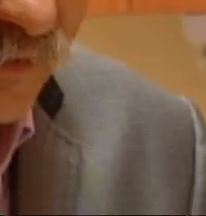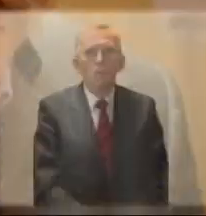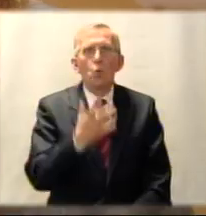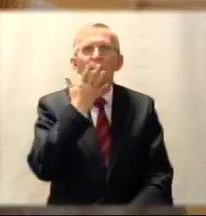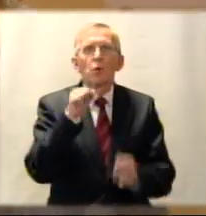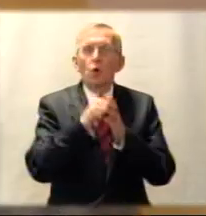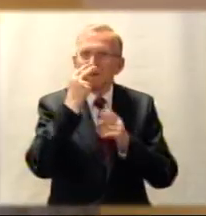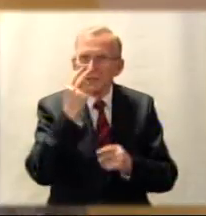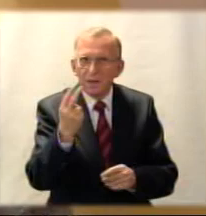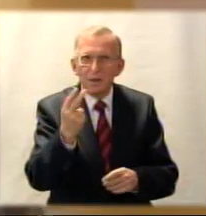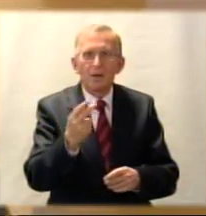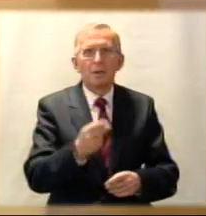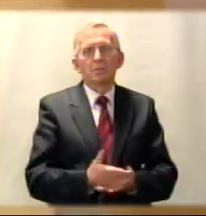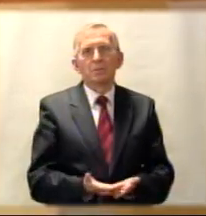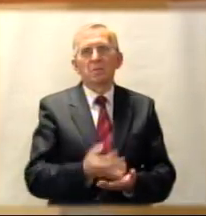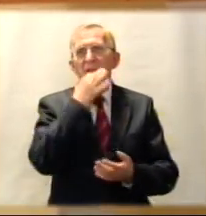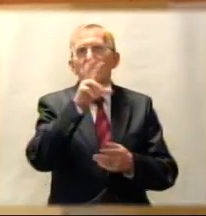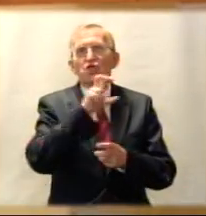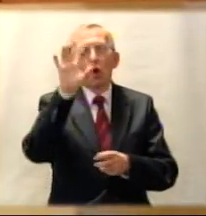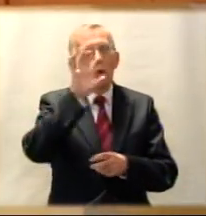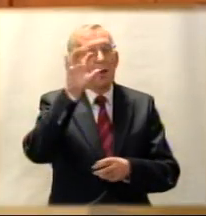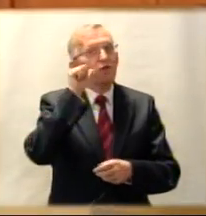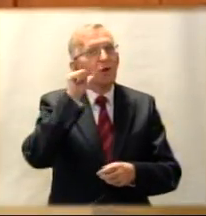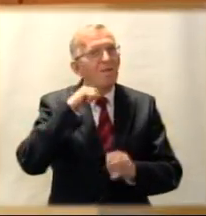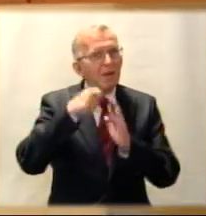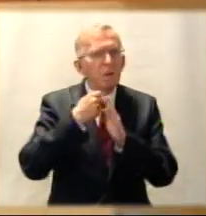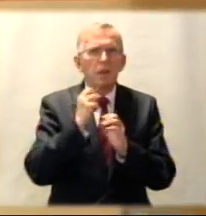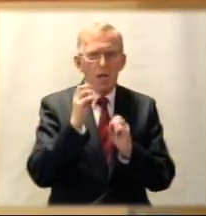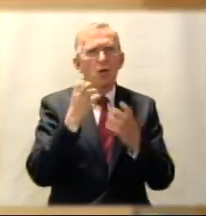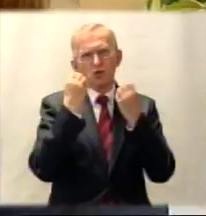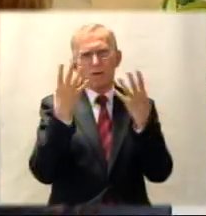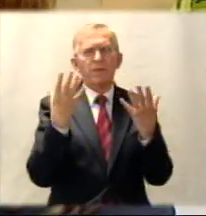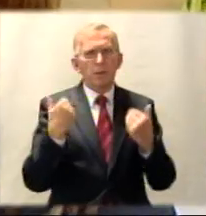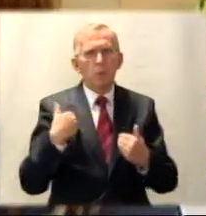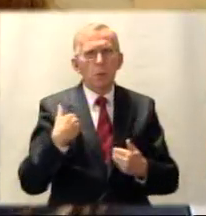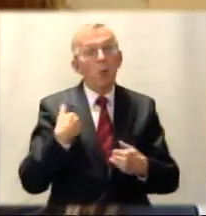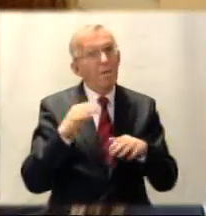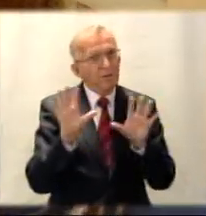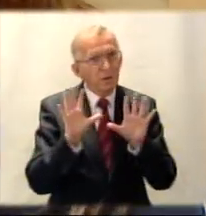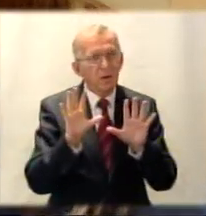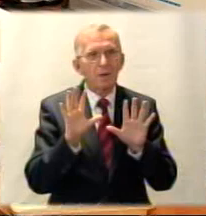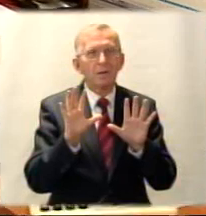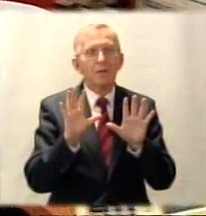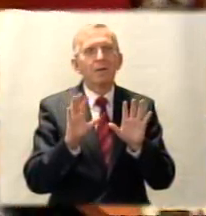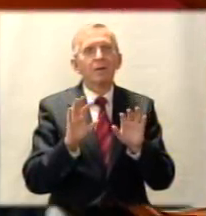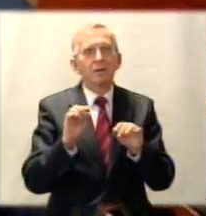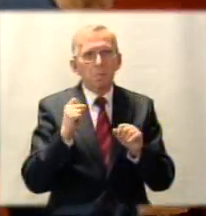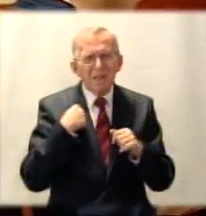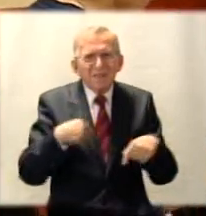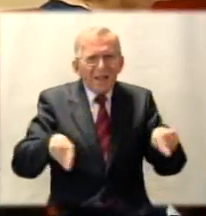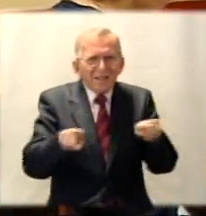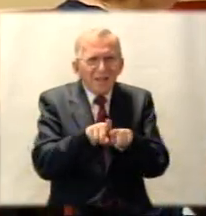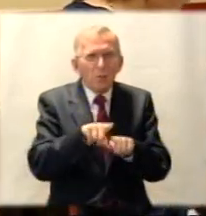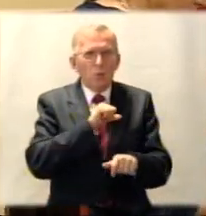Mówimy do widzenia. Pytamy, czy oglądałeś wczoraj film. Tak, świetny był. Byłem w kinie. My tak